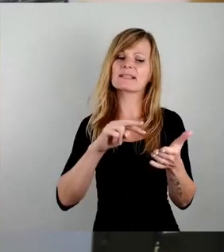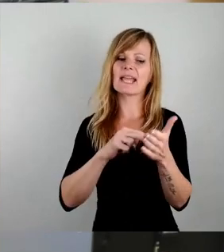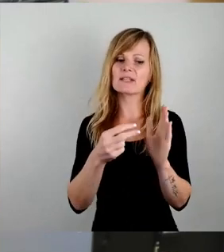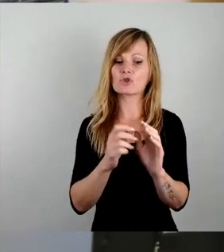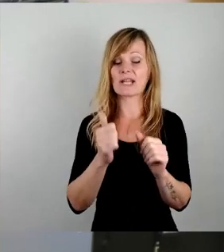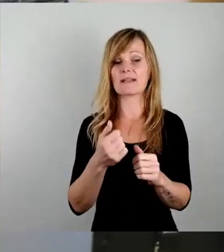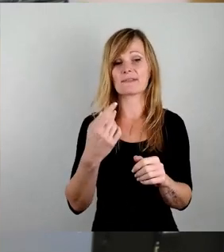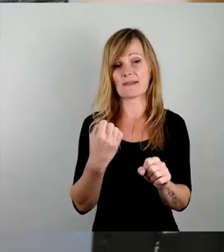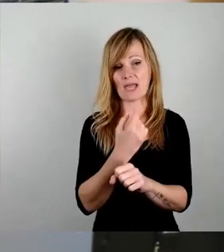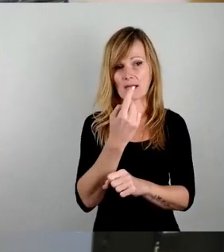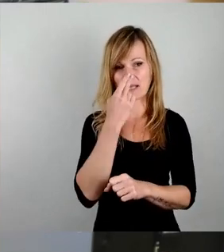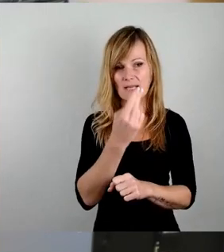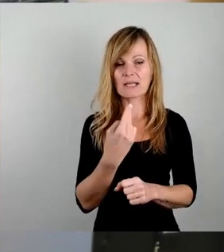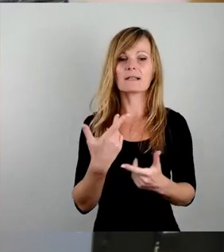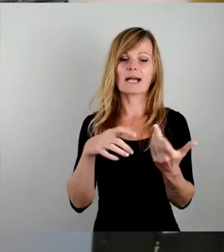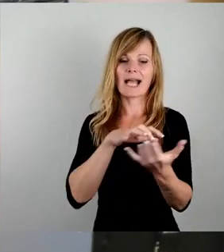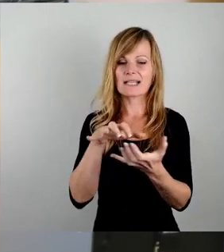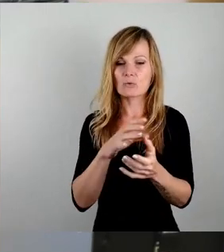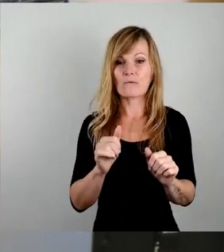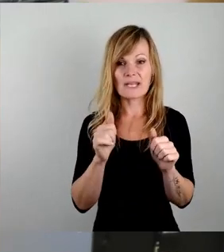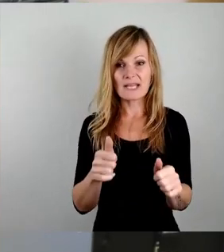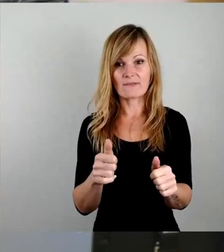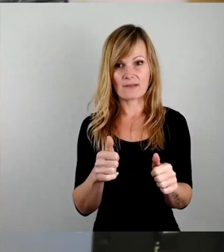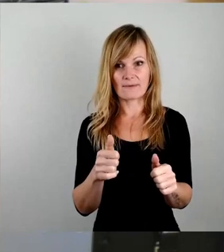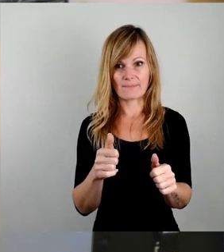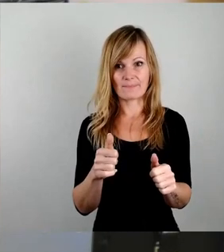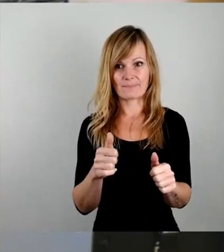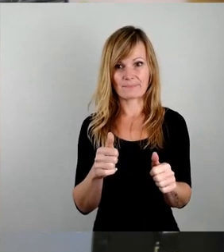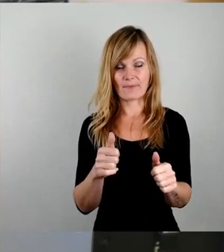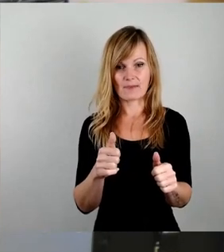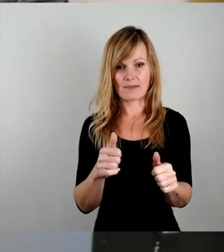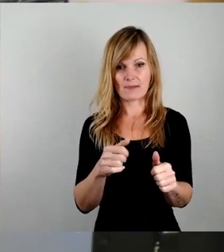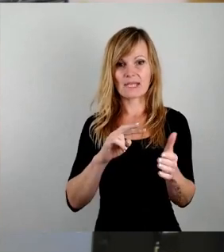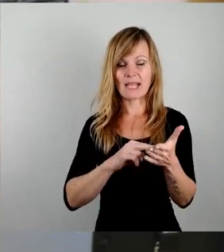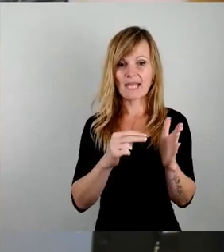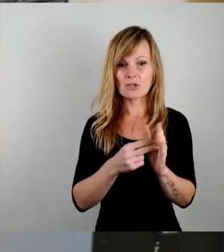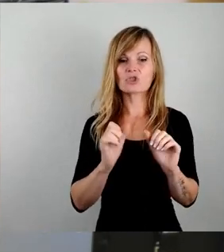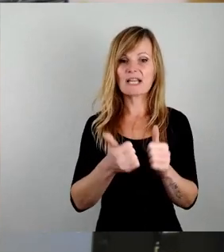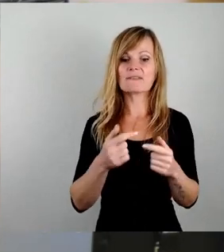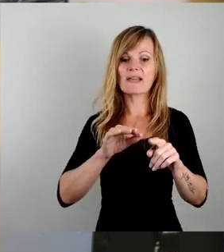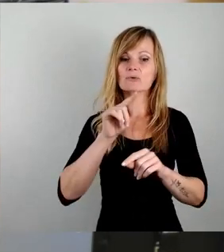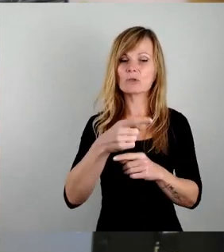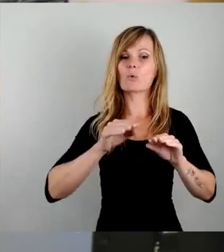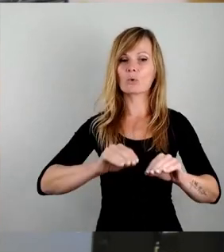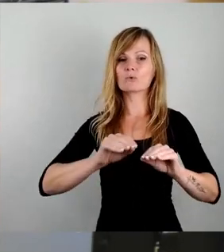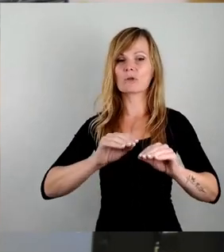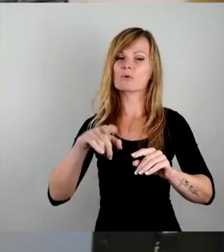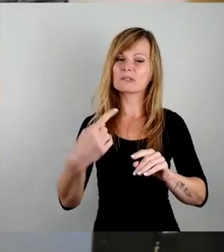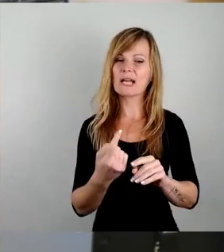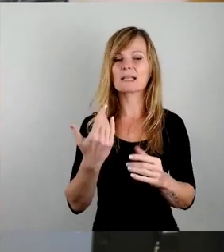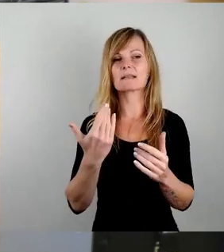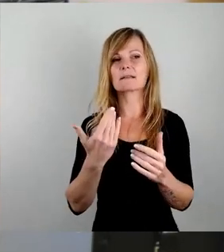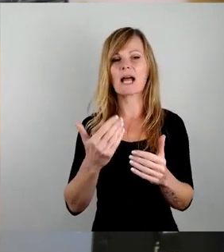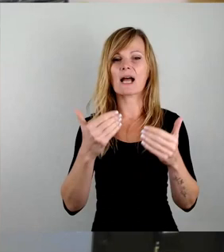Katastrophenhilfe, das ist, Sie machen beim technischen Hilfswerk einen Grundkurs und anschließend fangen Sie an, sich extrem zu spezialisieren.